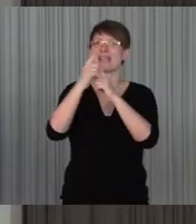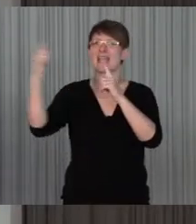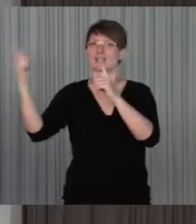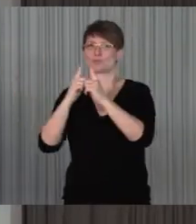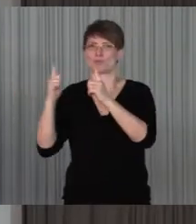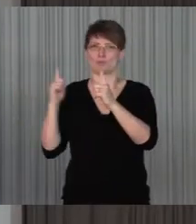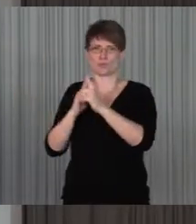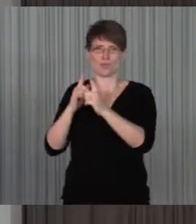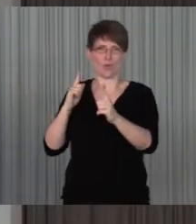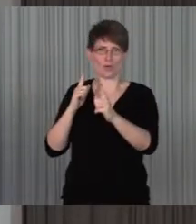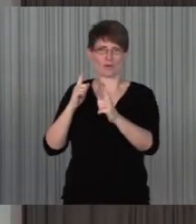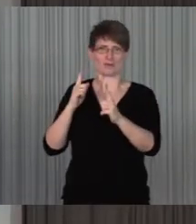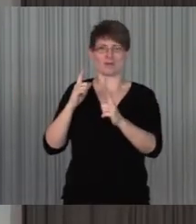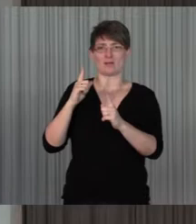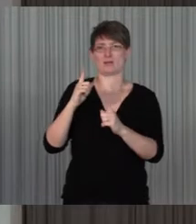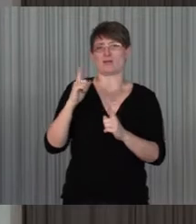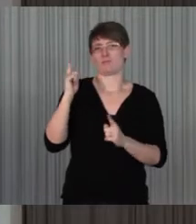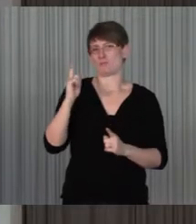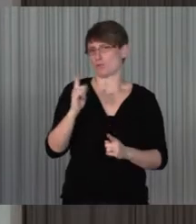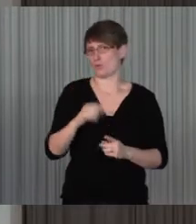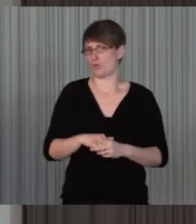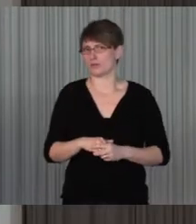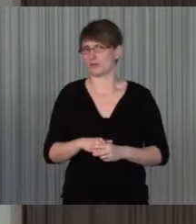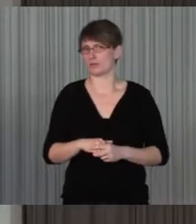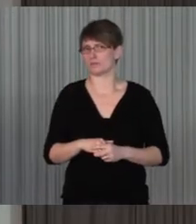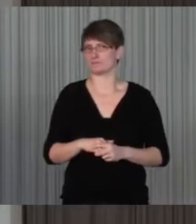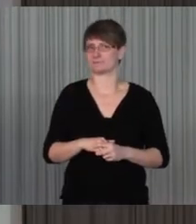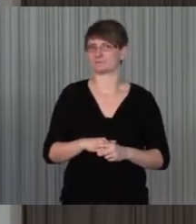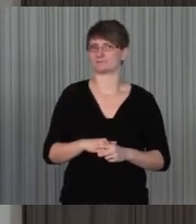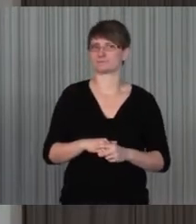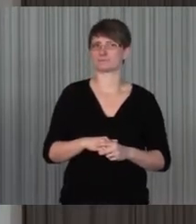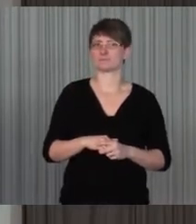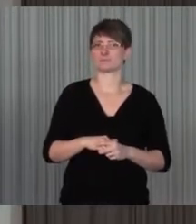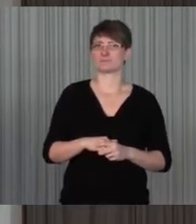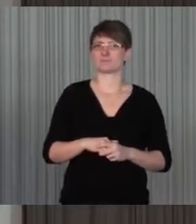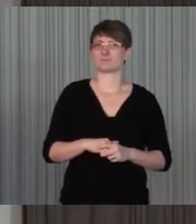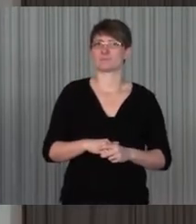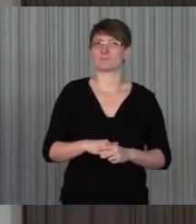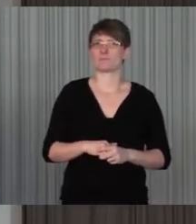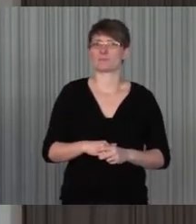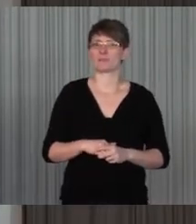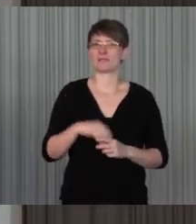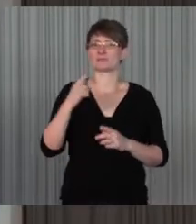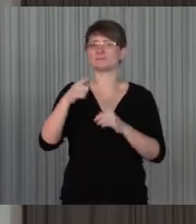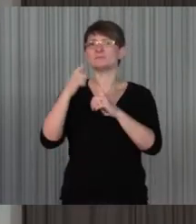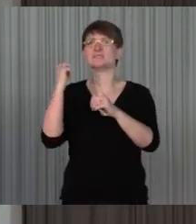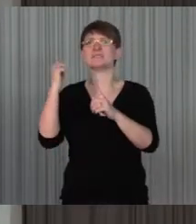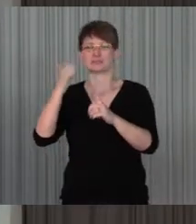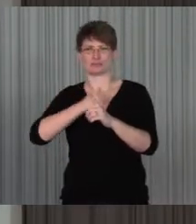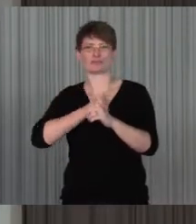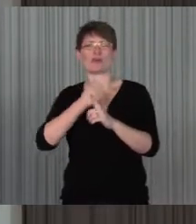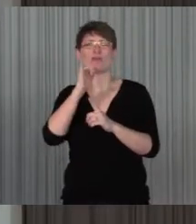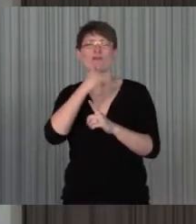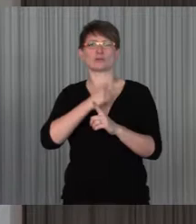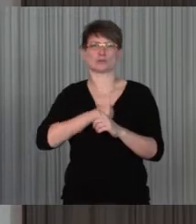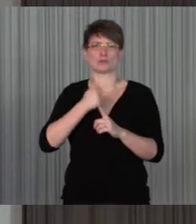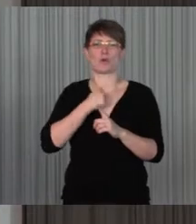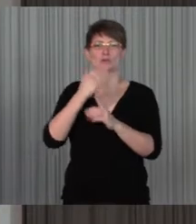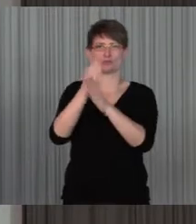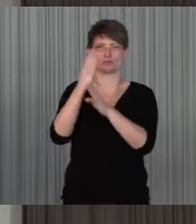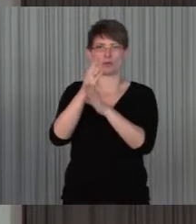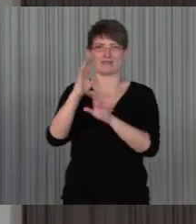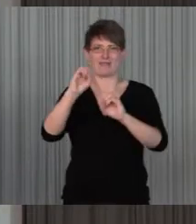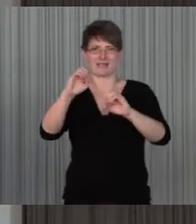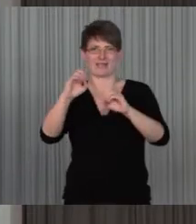bedroht sind, Frau Zorn hat ja quasi auf den Nonna, man das mal angewiesen, Ihnen gewesen, gestern hat gesagt, welche Gruppen oder welche